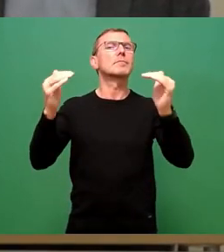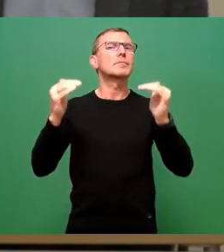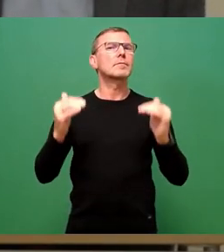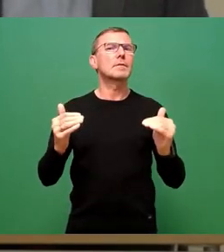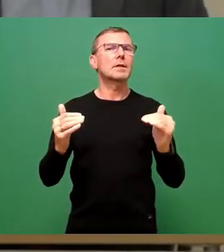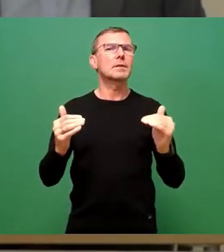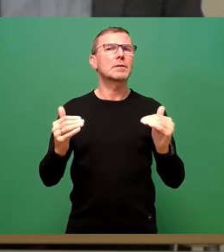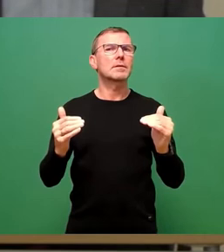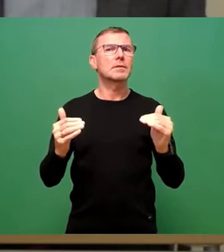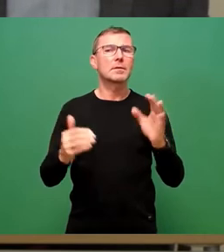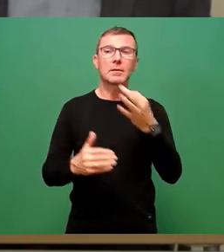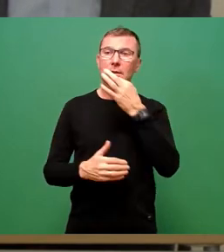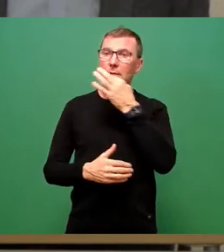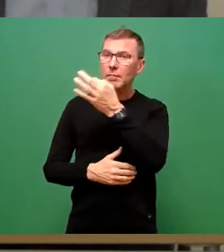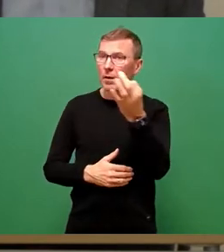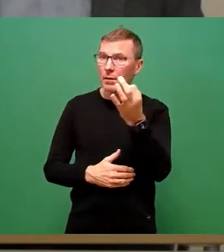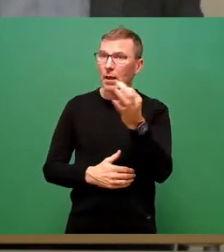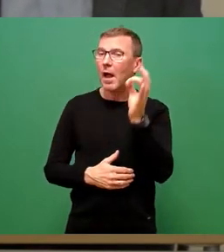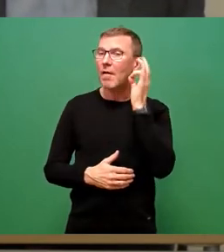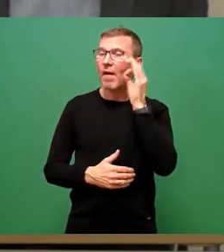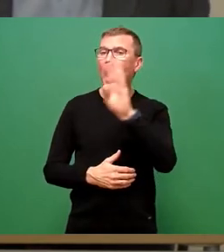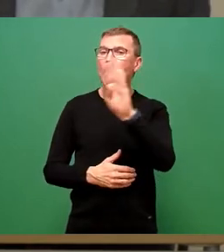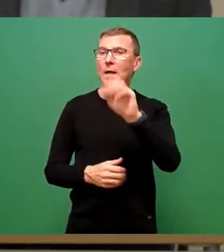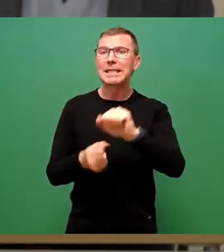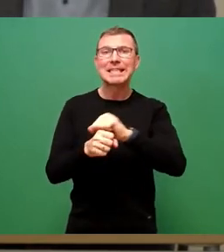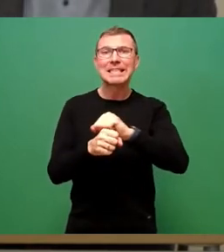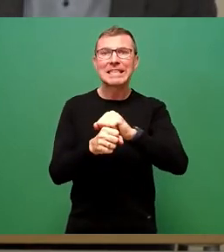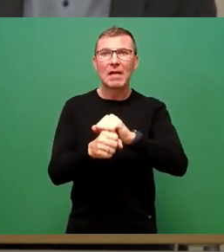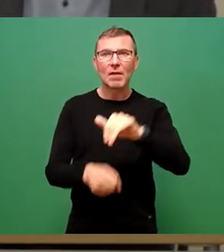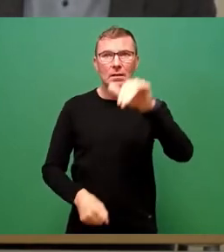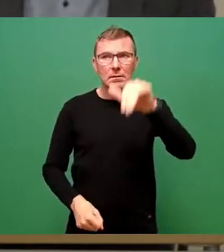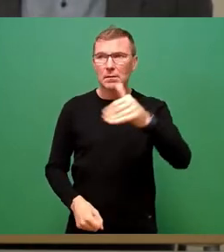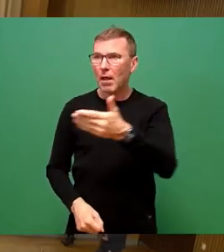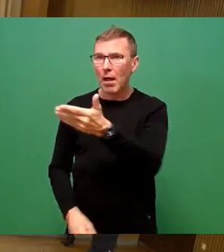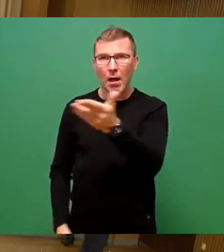ich fragen, ist Frau Birgit Seifert im Raum?